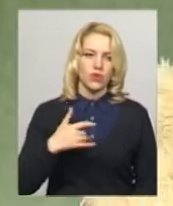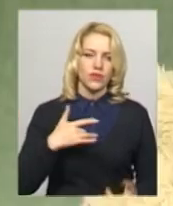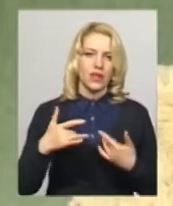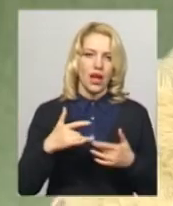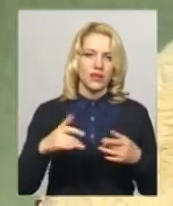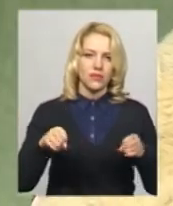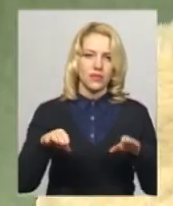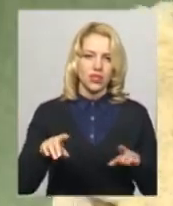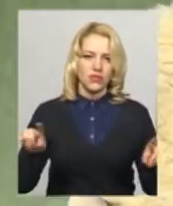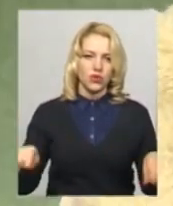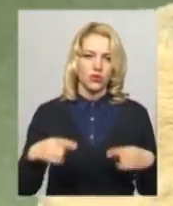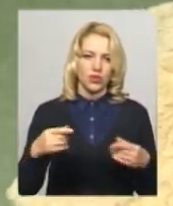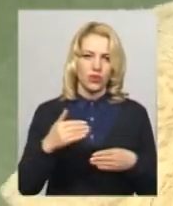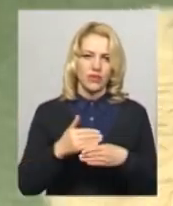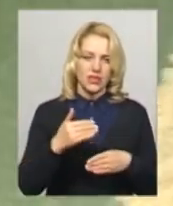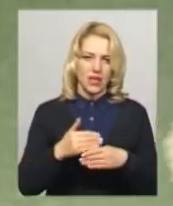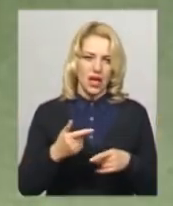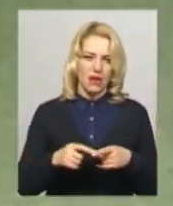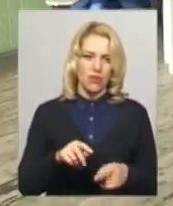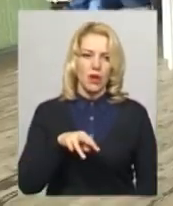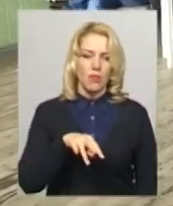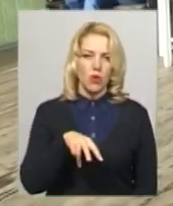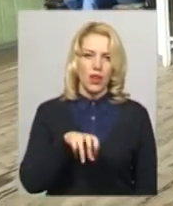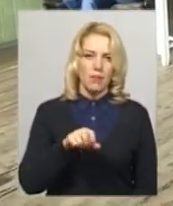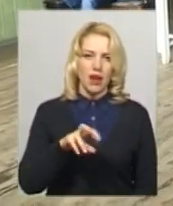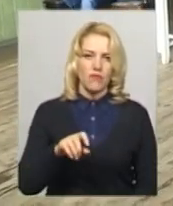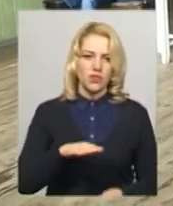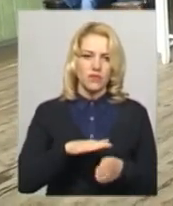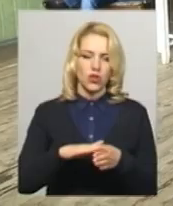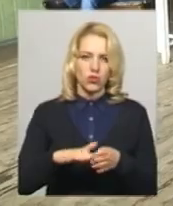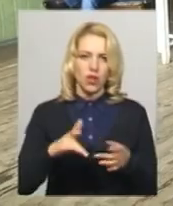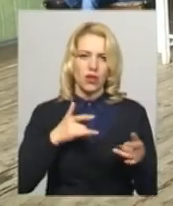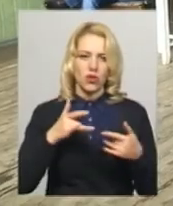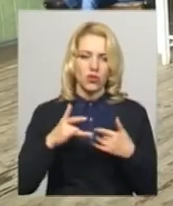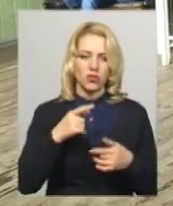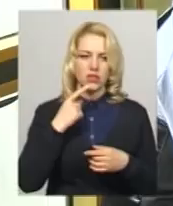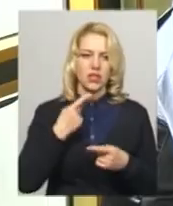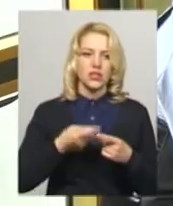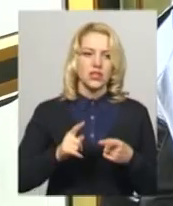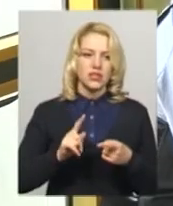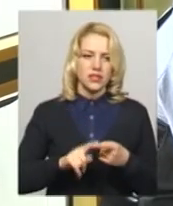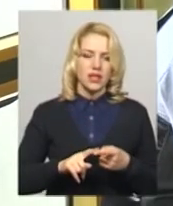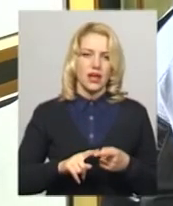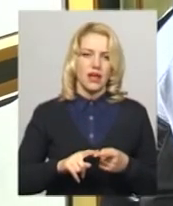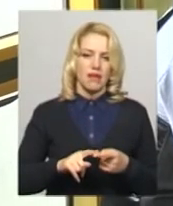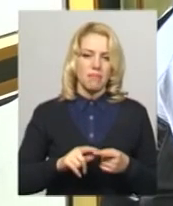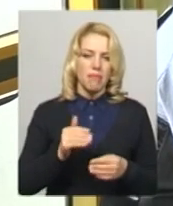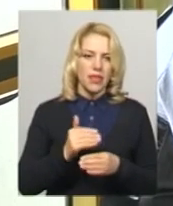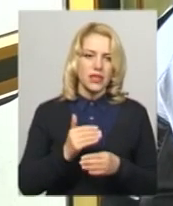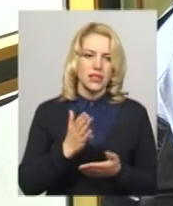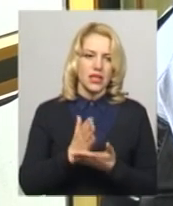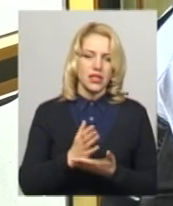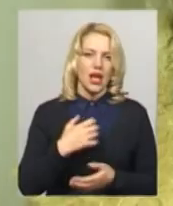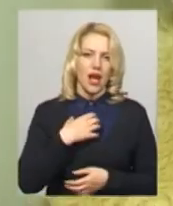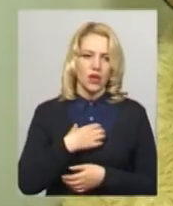вирішили відновити виставу. Микола Валівоць, виконавець ролі Гродничого, каже, п'єса сьогодні актуальна. Цей шухер, який відбувається